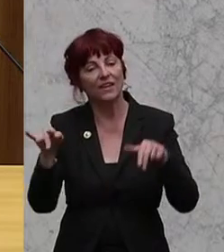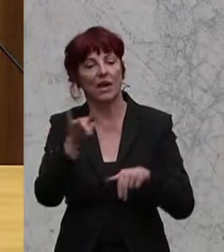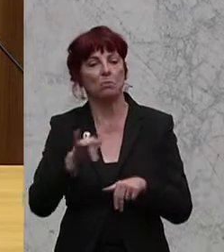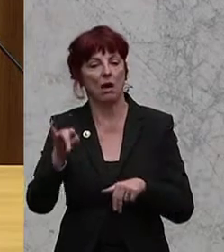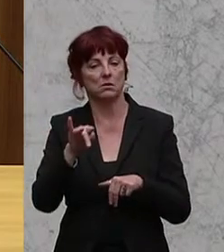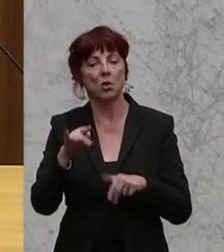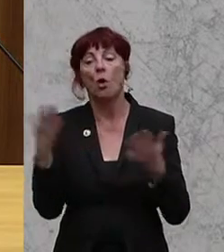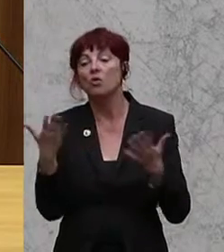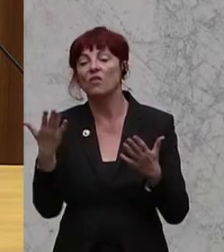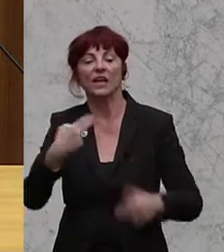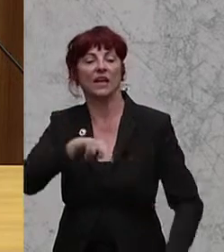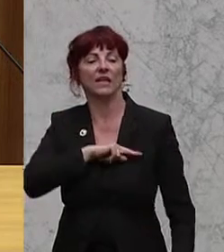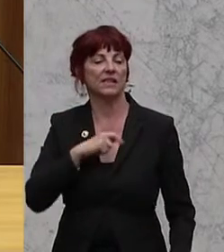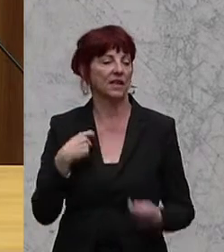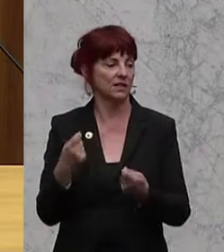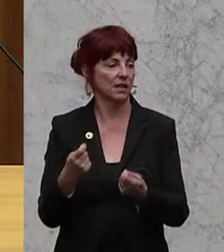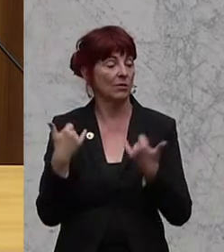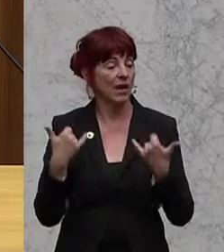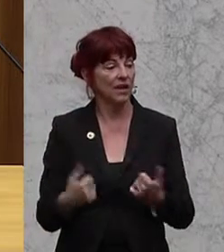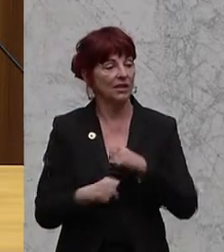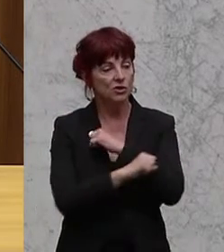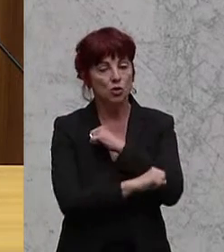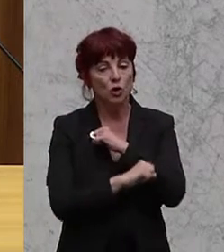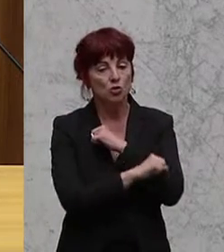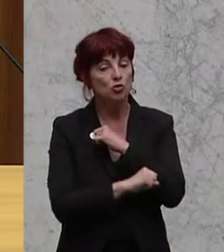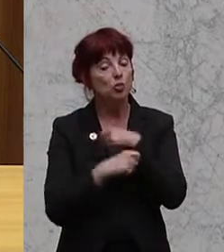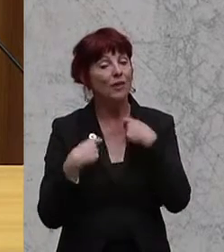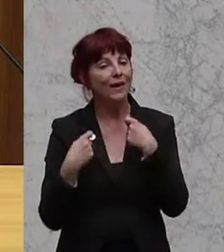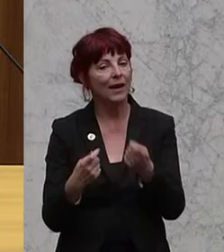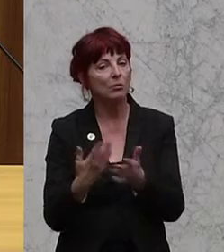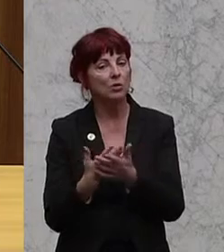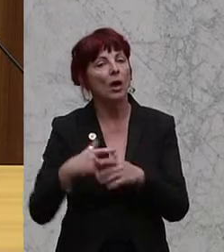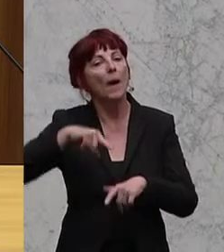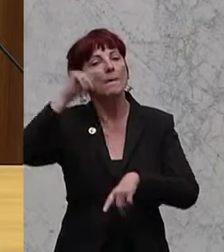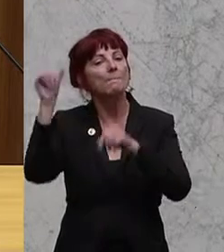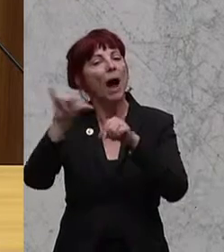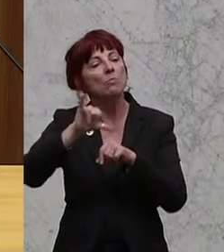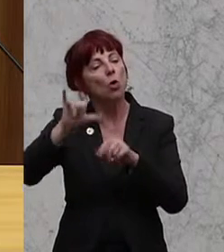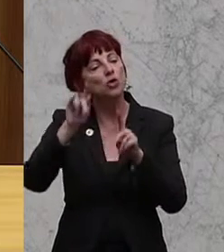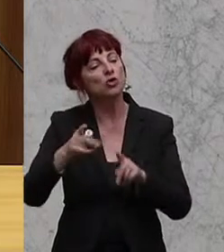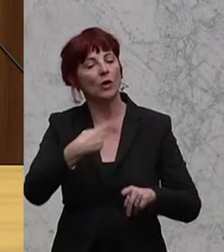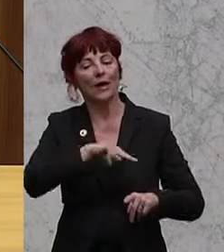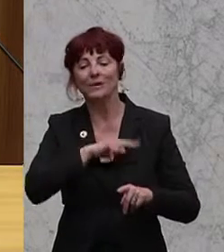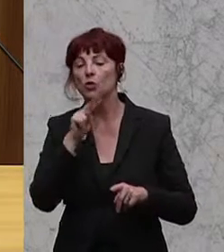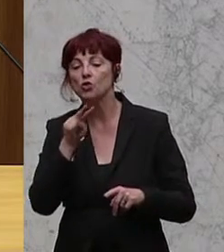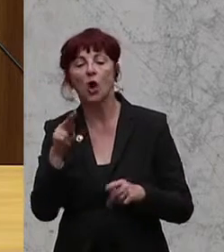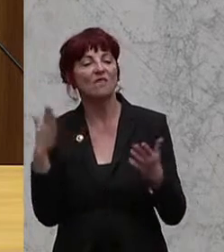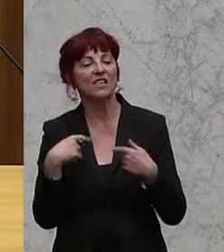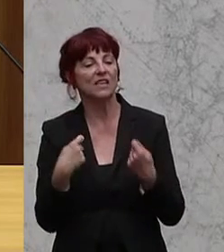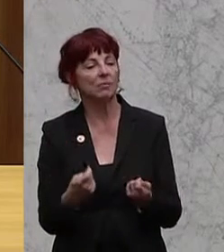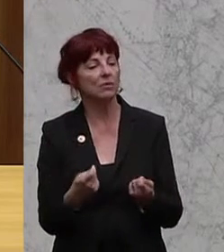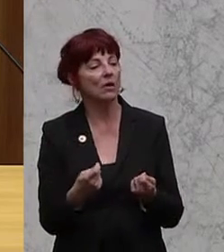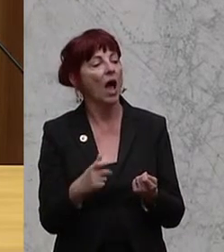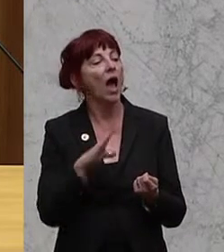sind auch die Risiken? Und es laufen sehr viele Studien derzeit, auch versuchen, die gesundheitlichen Risiken von Palmöl aufzuzeigen. Aber ich glaube, wichtig werden wir so schauen, was